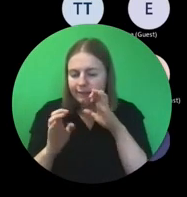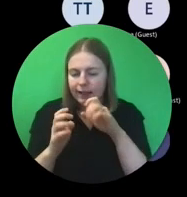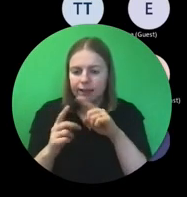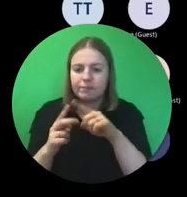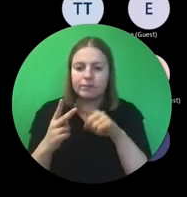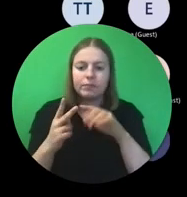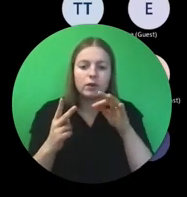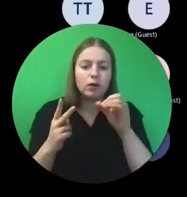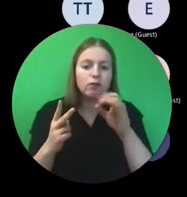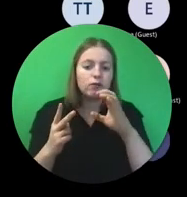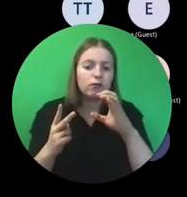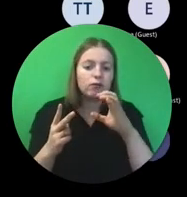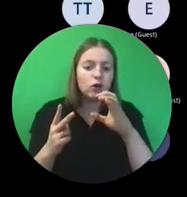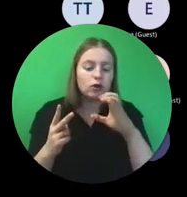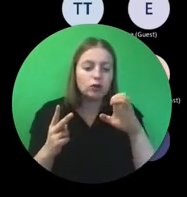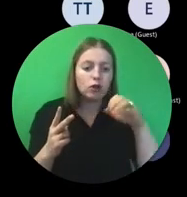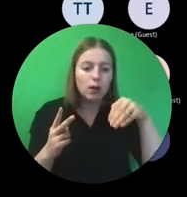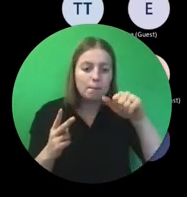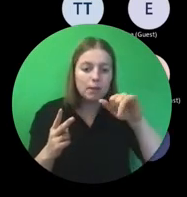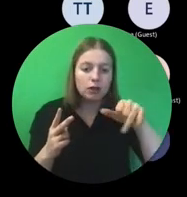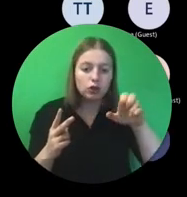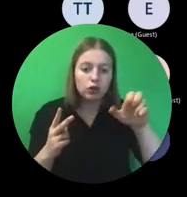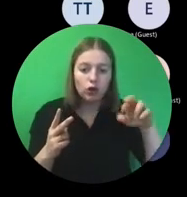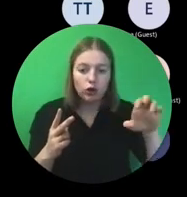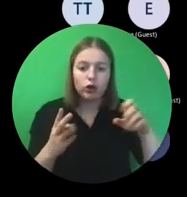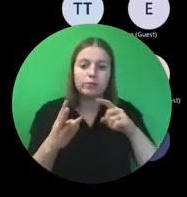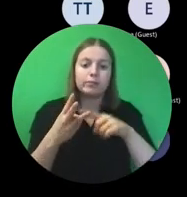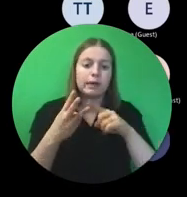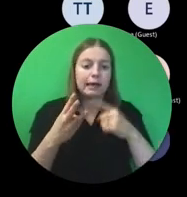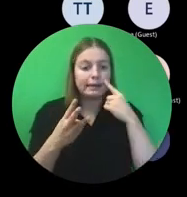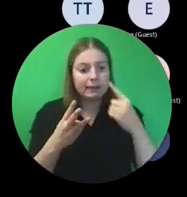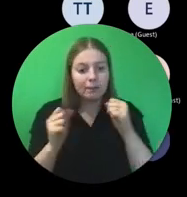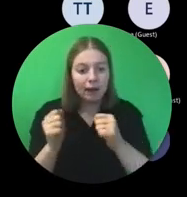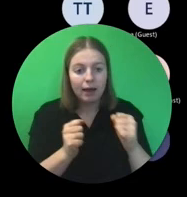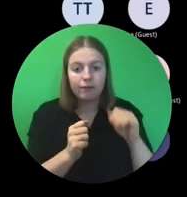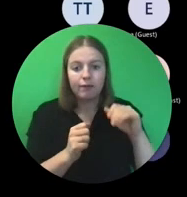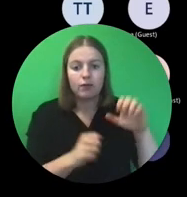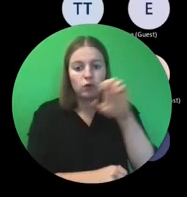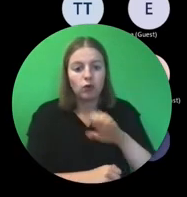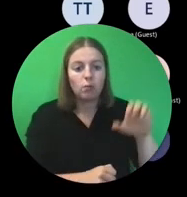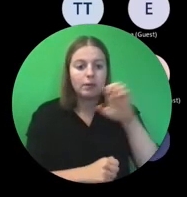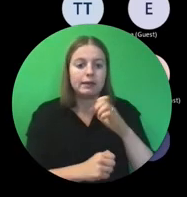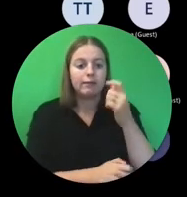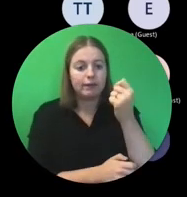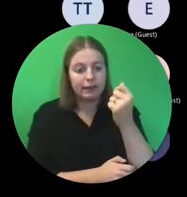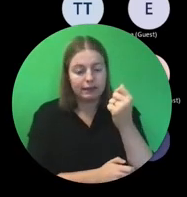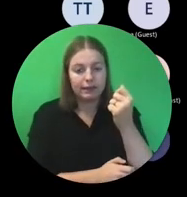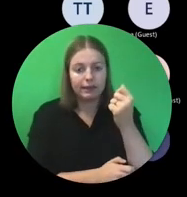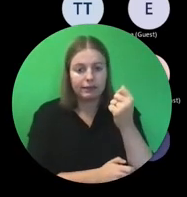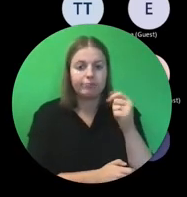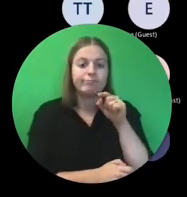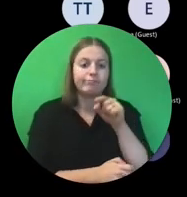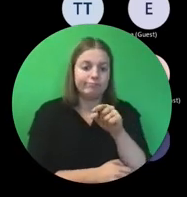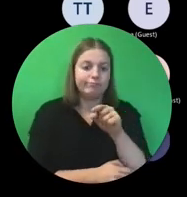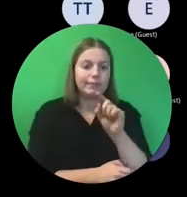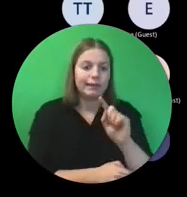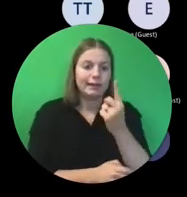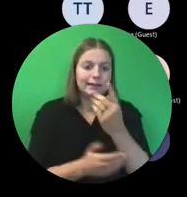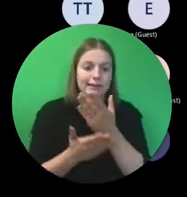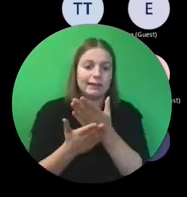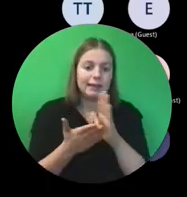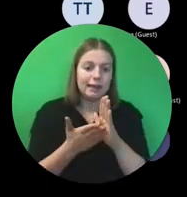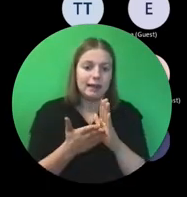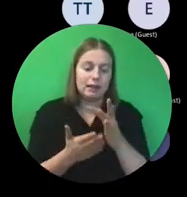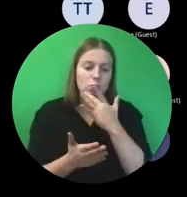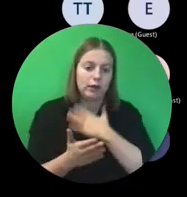Force majeure en zichtbaarheid van de Europese financiering. Dat is het eerste gedeelte van waar ik mee